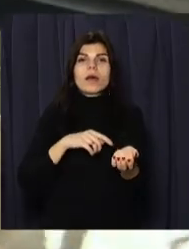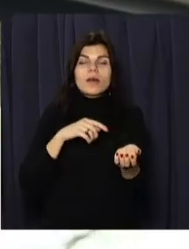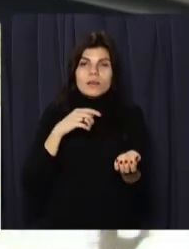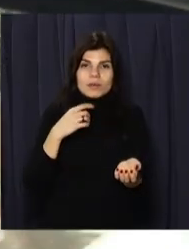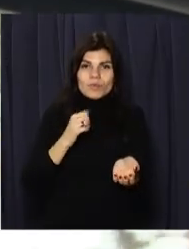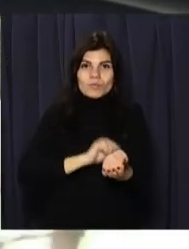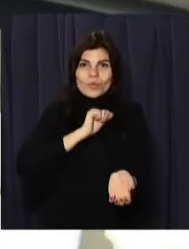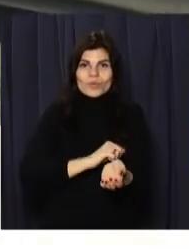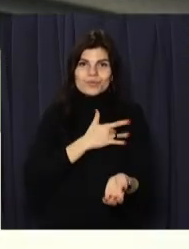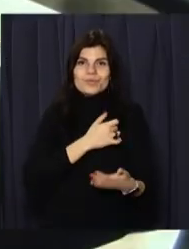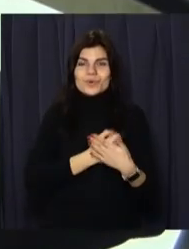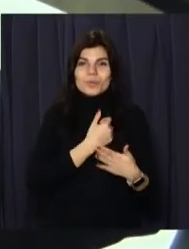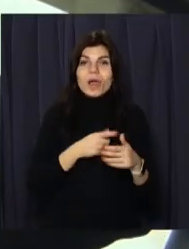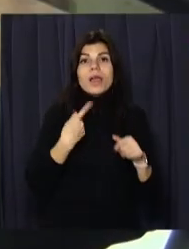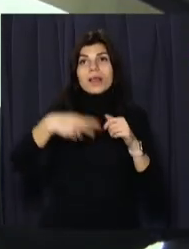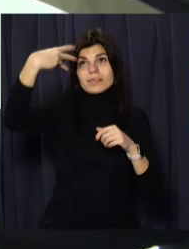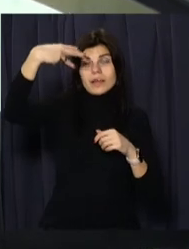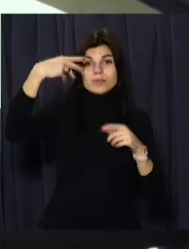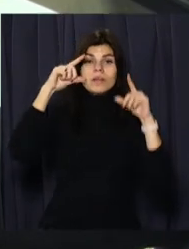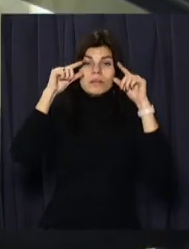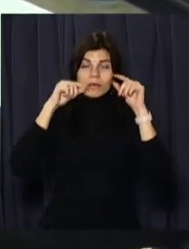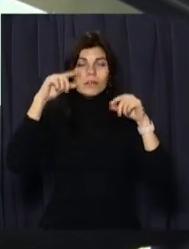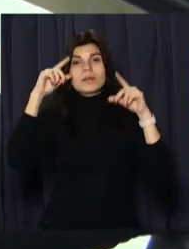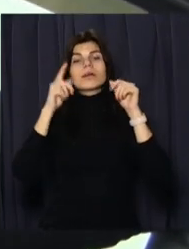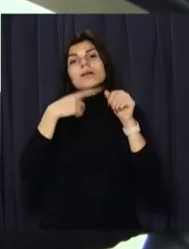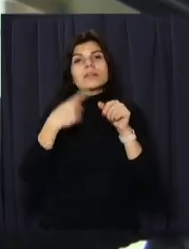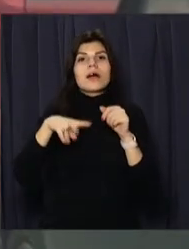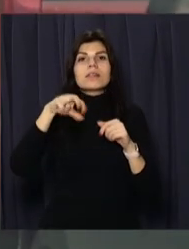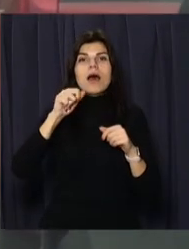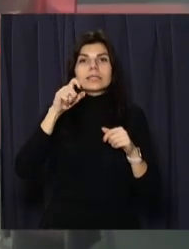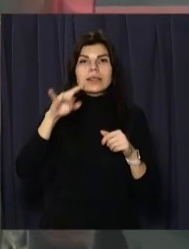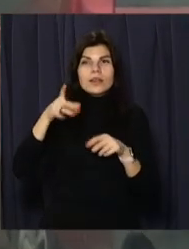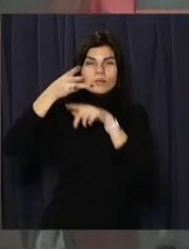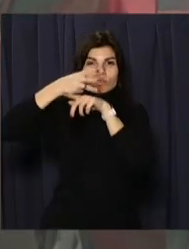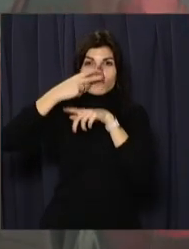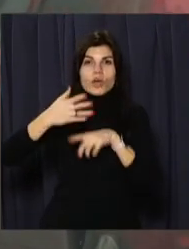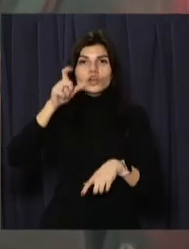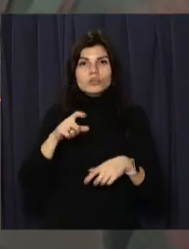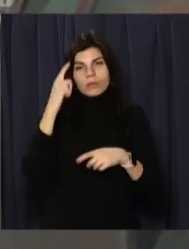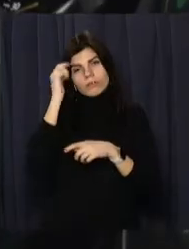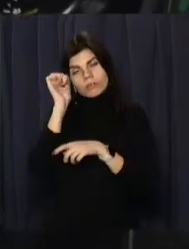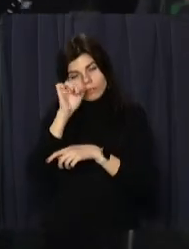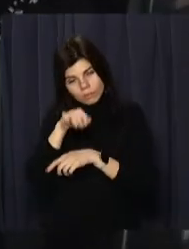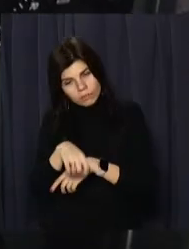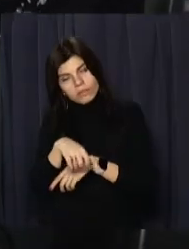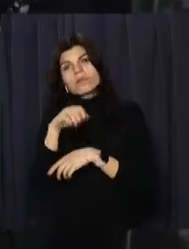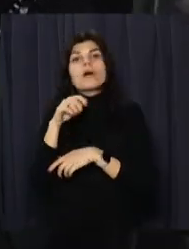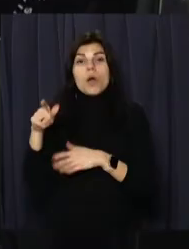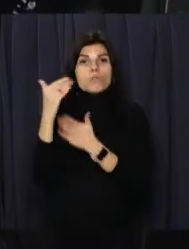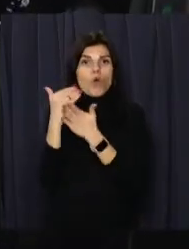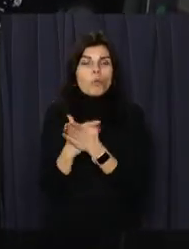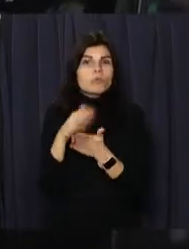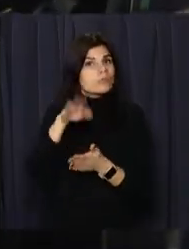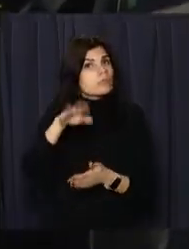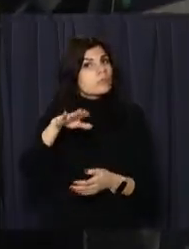що зчитуватиме прискорене моргання, та лазери, що контролюватимуть положення тіла. Якщо всі ці фактори зберуться докупи, програма скаже –